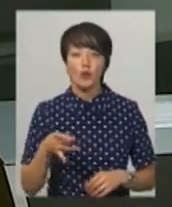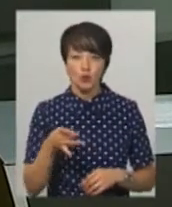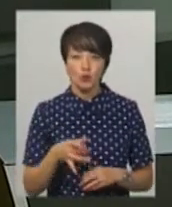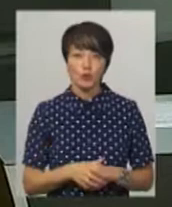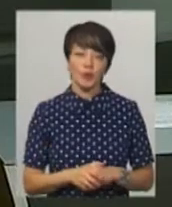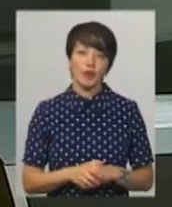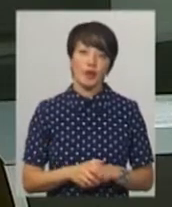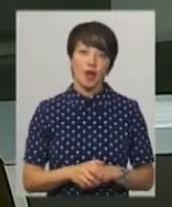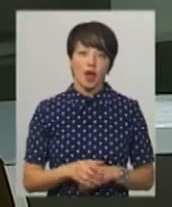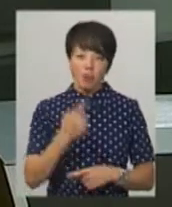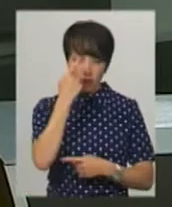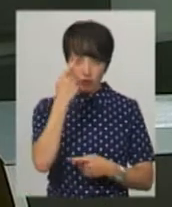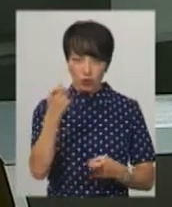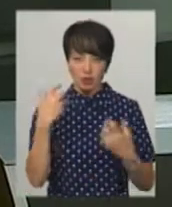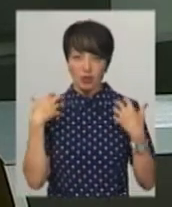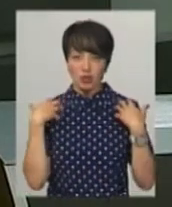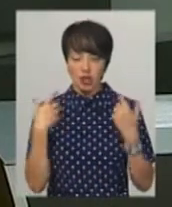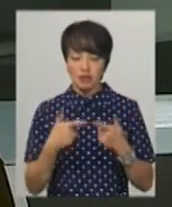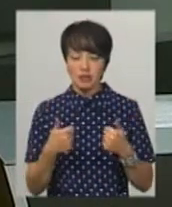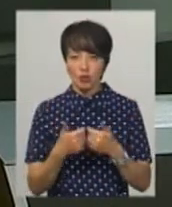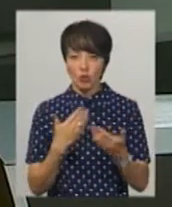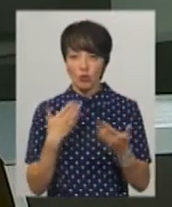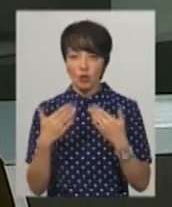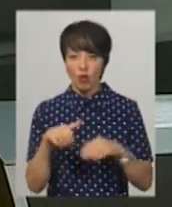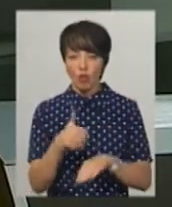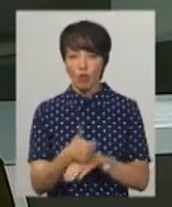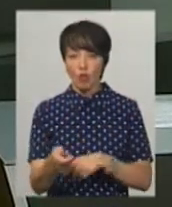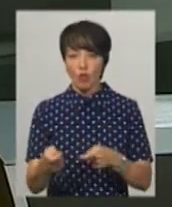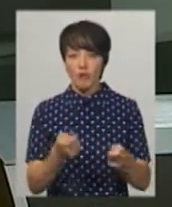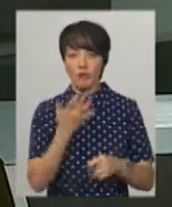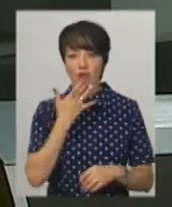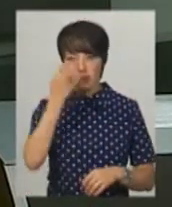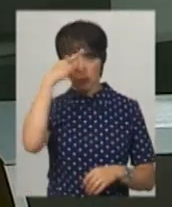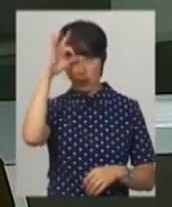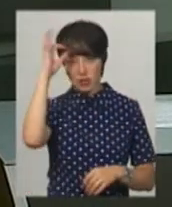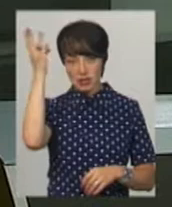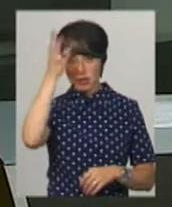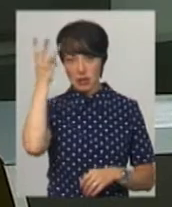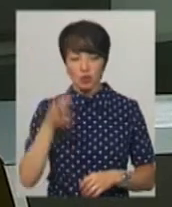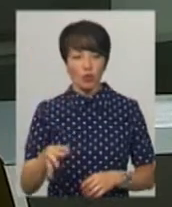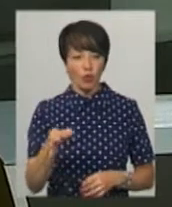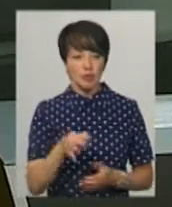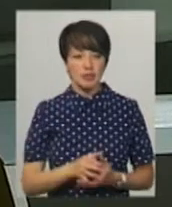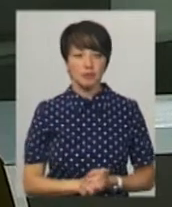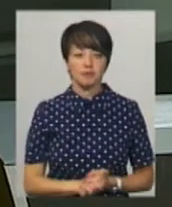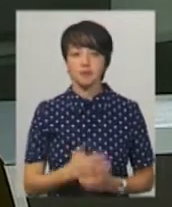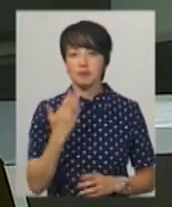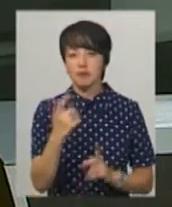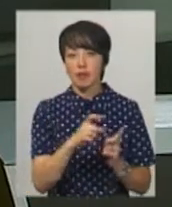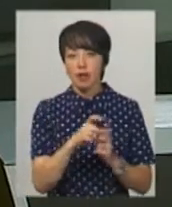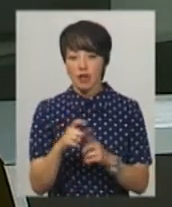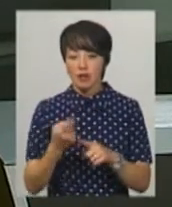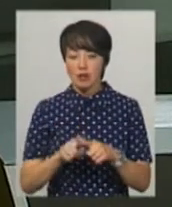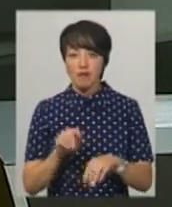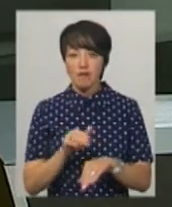на Хмельниччині. Про це повідомила начальник сектору комунікації головного управління Нацполіції Хмельницької області Інна Глега. За її словами, по